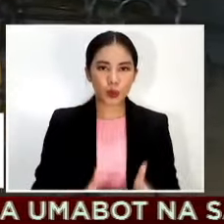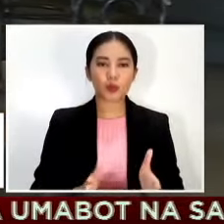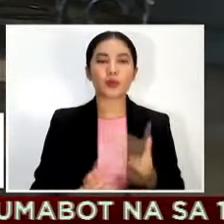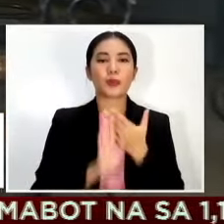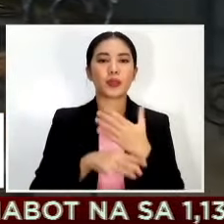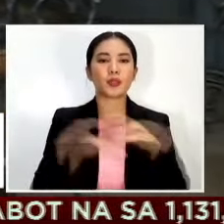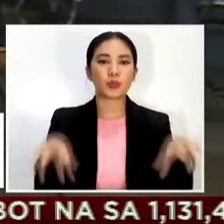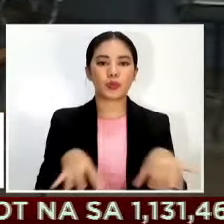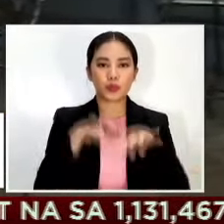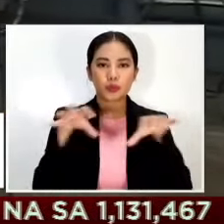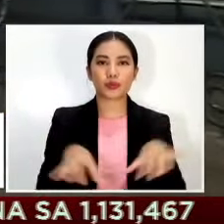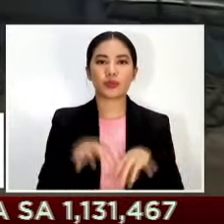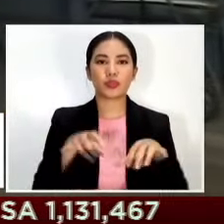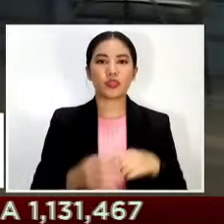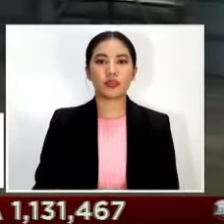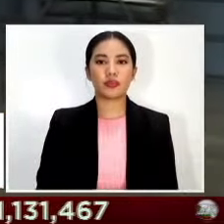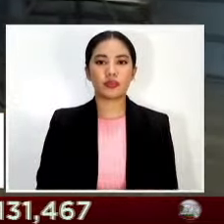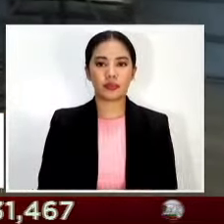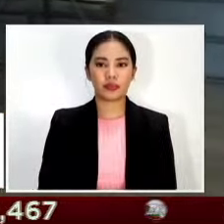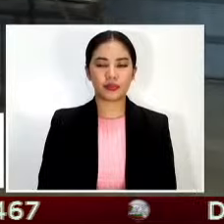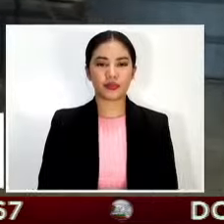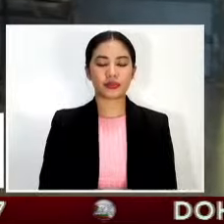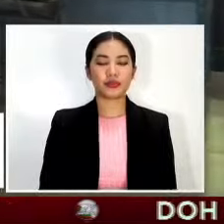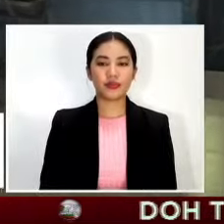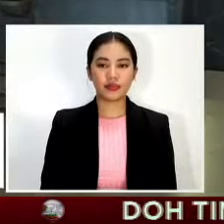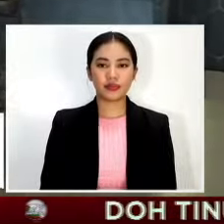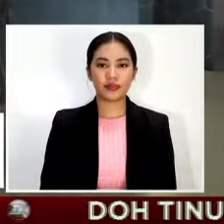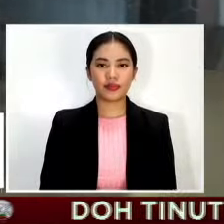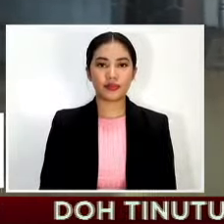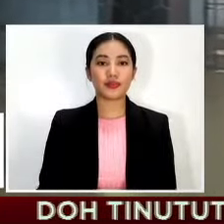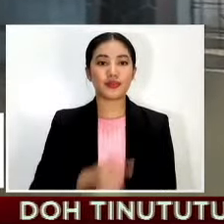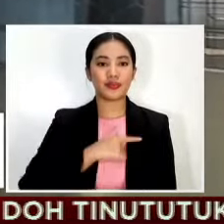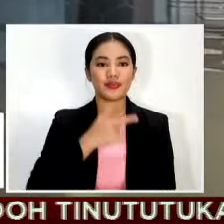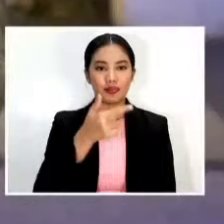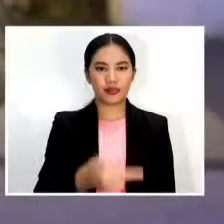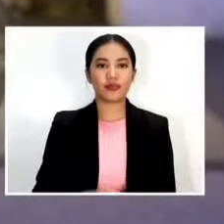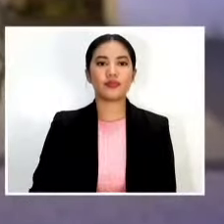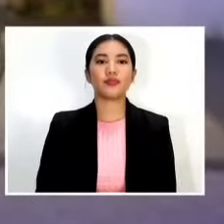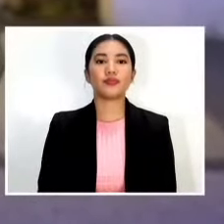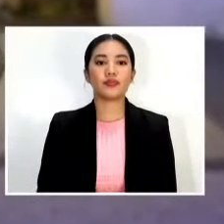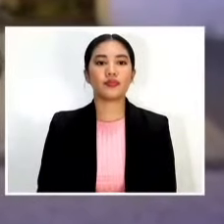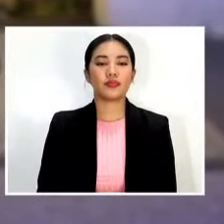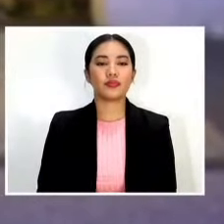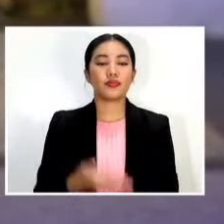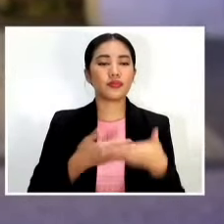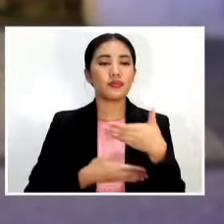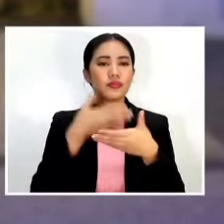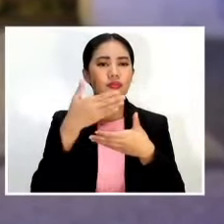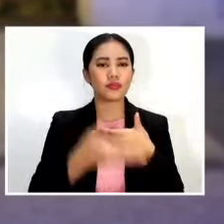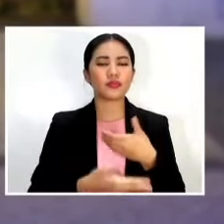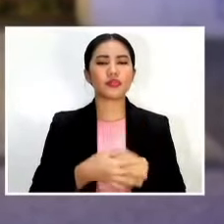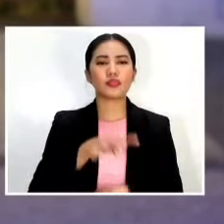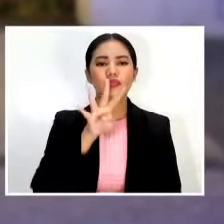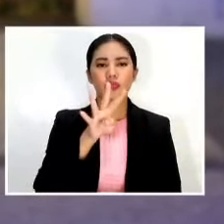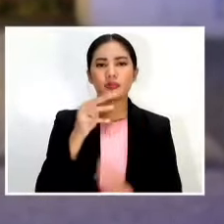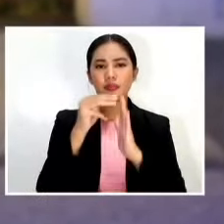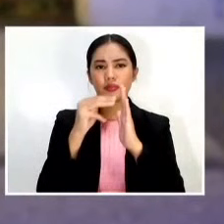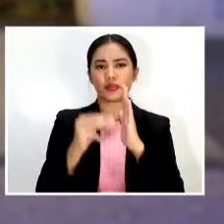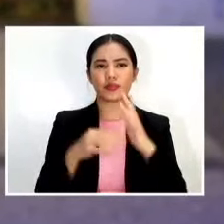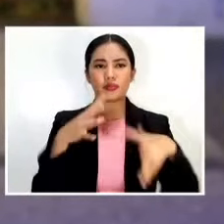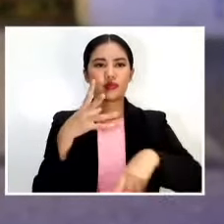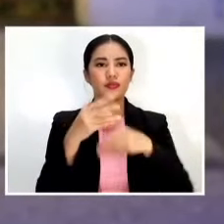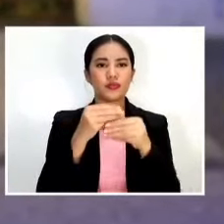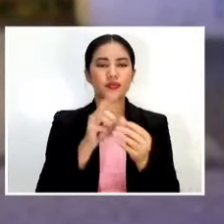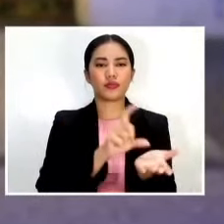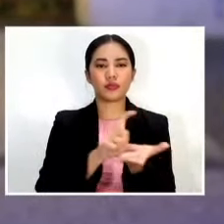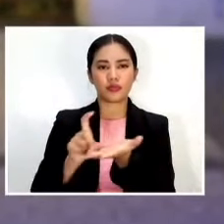Zen Hernandez ABS CBN News 4 milyong dagdag na doses pa ng